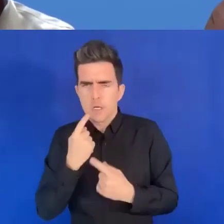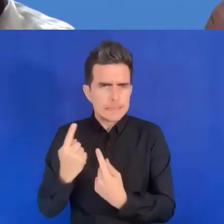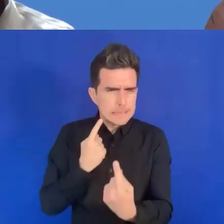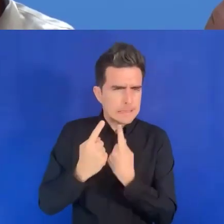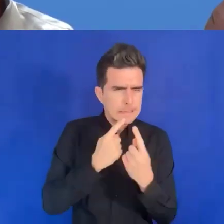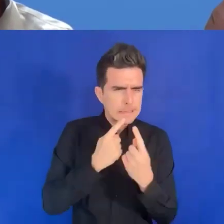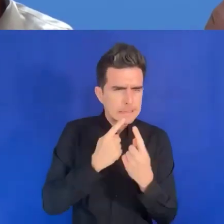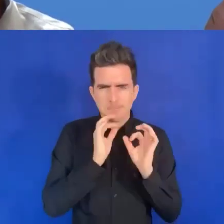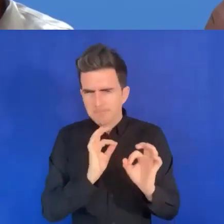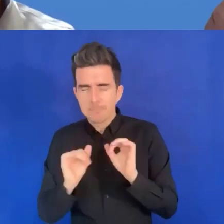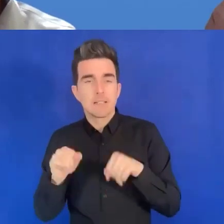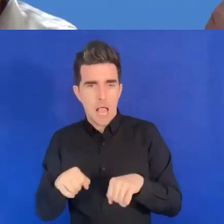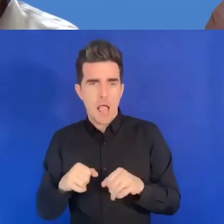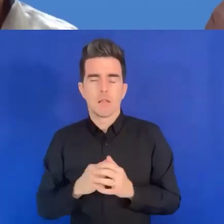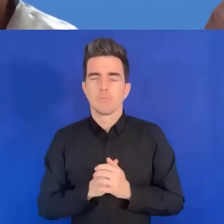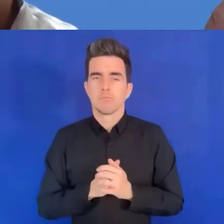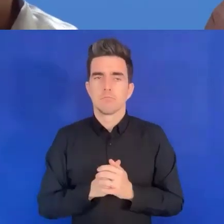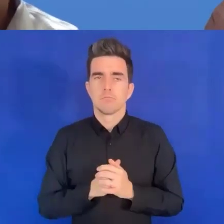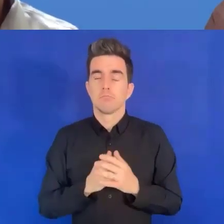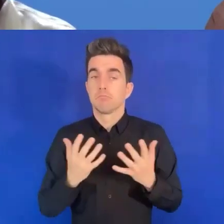sera